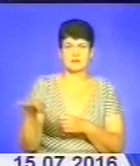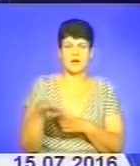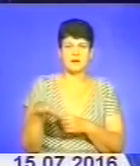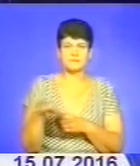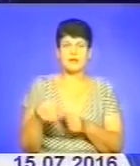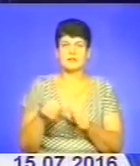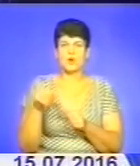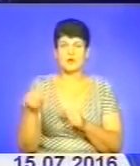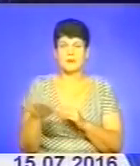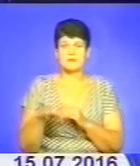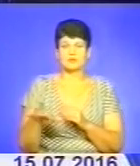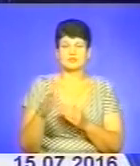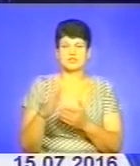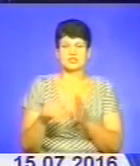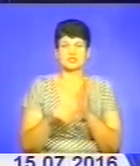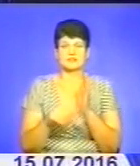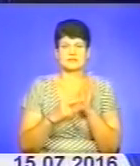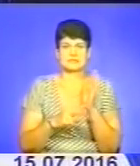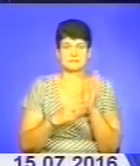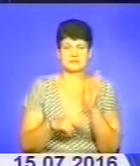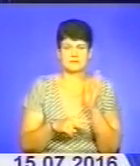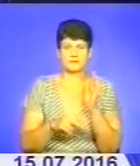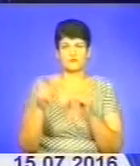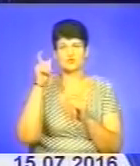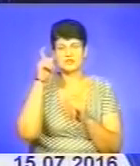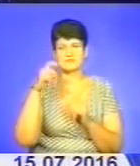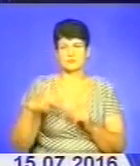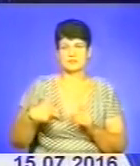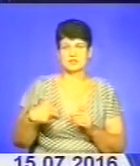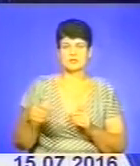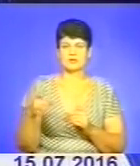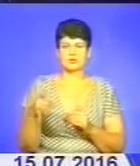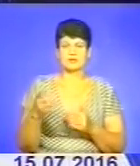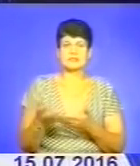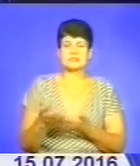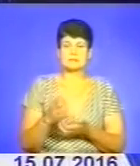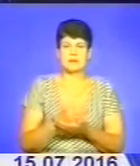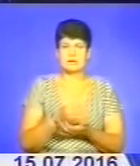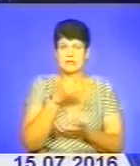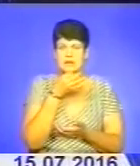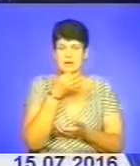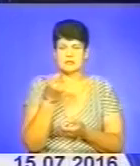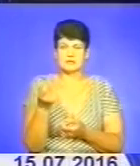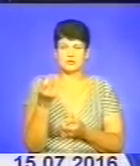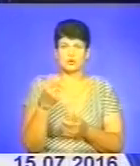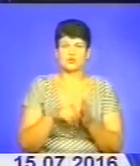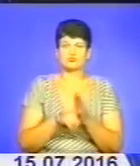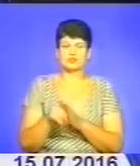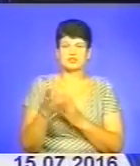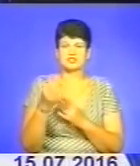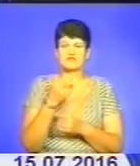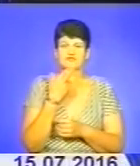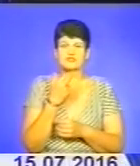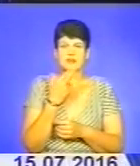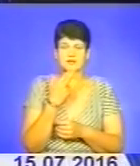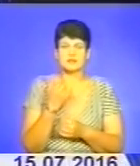окремих площах і по 60-70. У Чортківському та Заліщицькому районах збирати ранні зернові культури розпочали ще в червні.